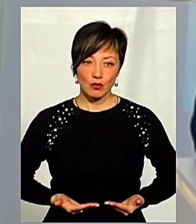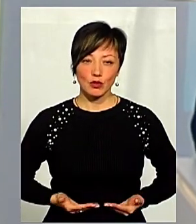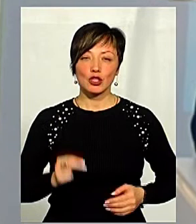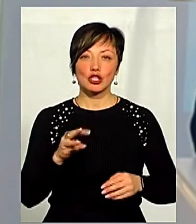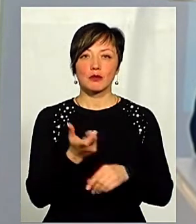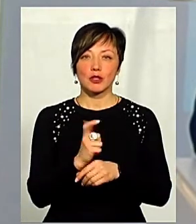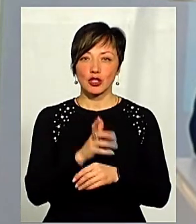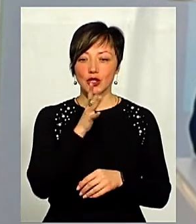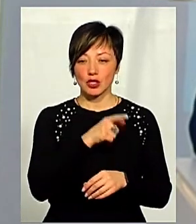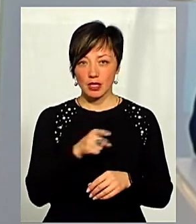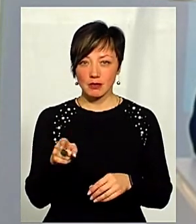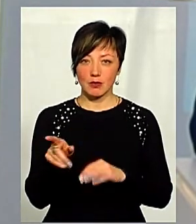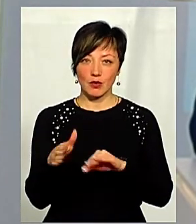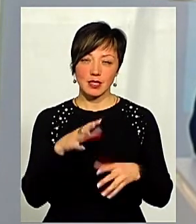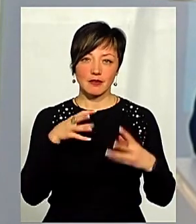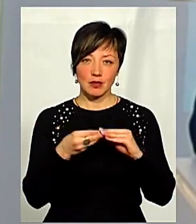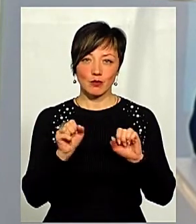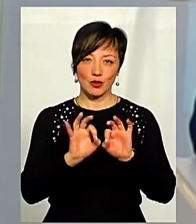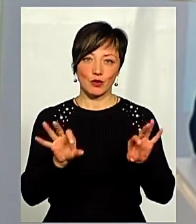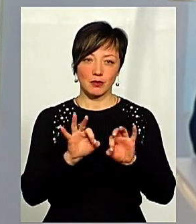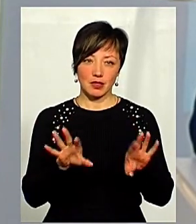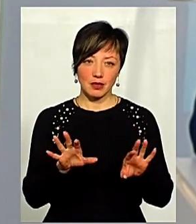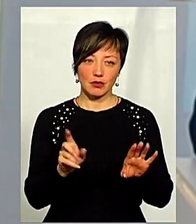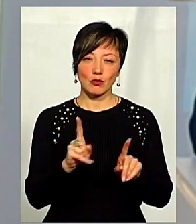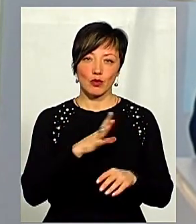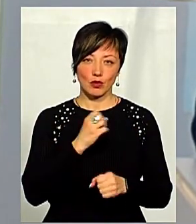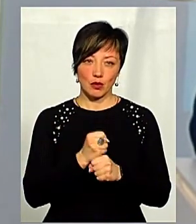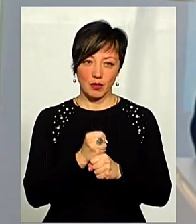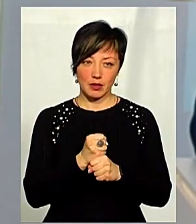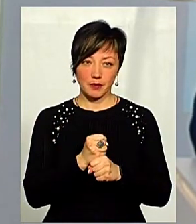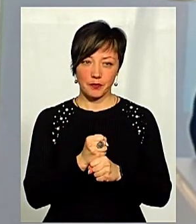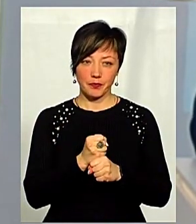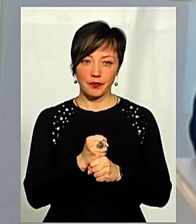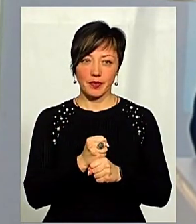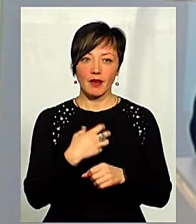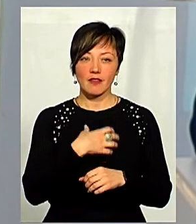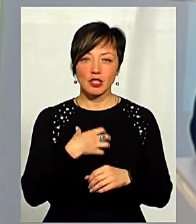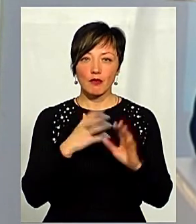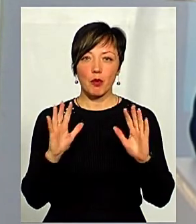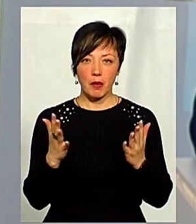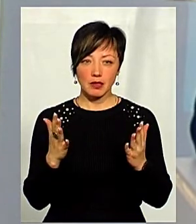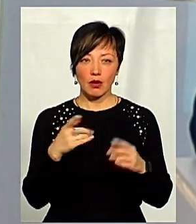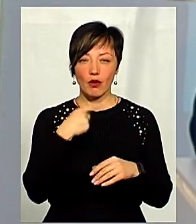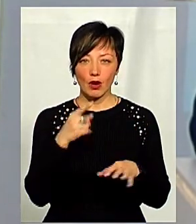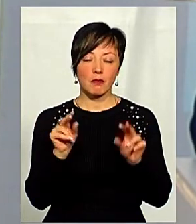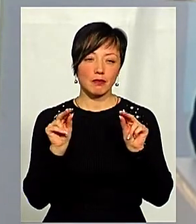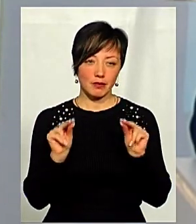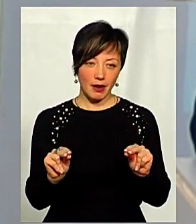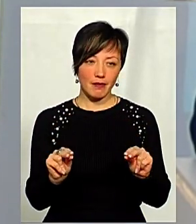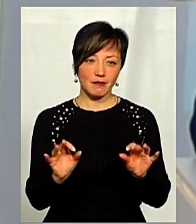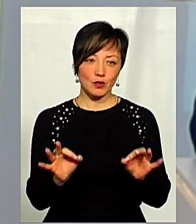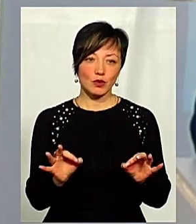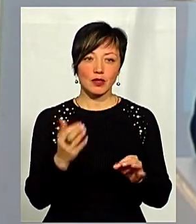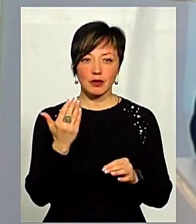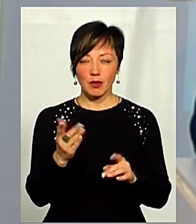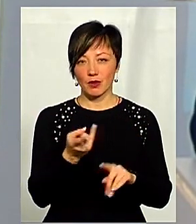І чим більше буде час проходити до цього звіту, тим більше я зможу розповісти йому, що було зроблено. І, знаєте, дуже важливий момент. Говори правду, тоді тебе